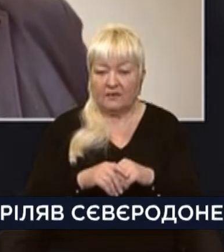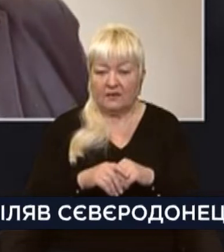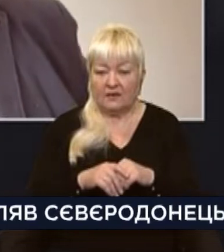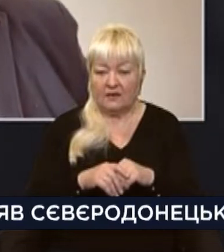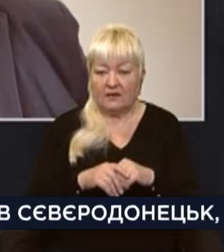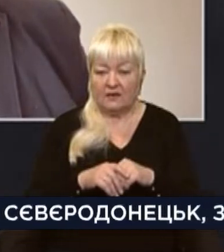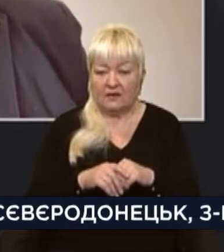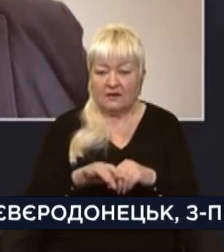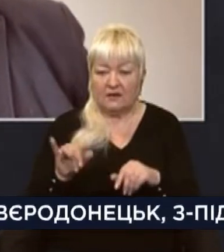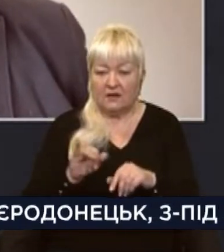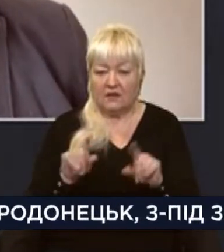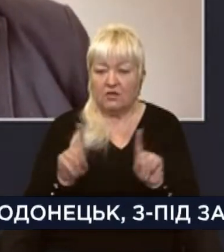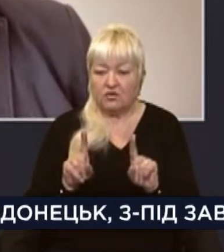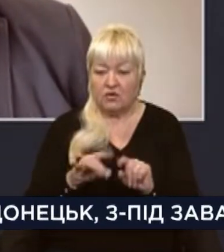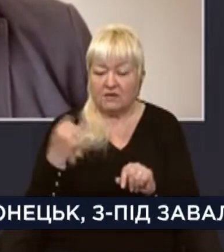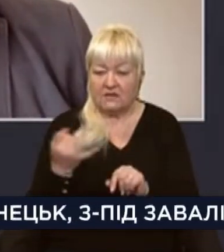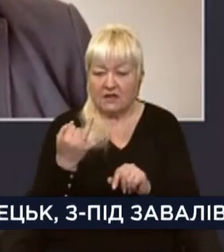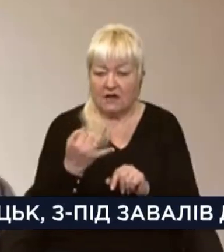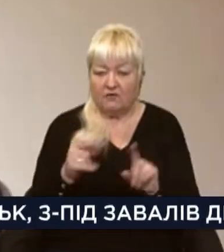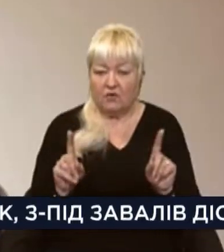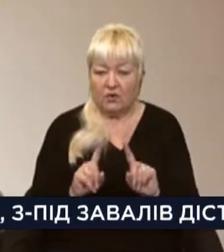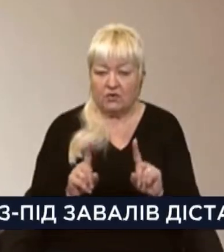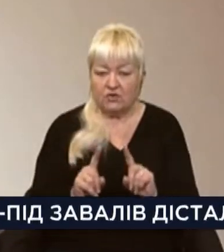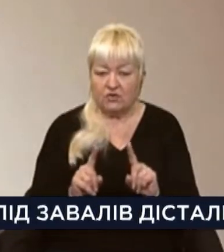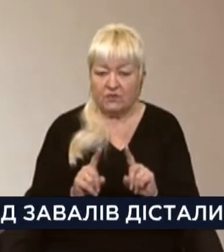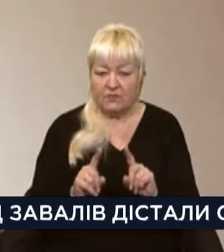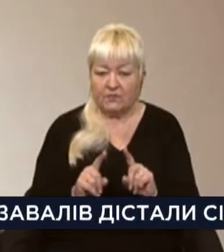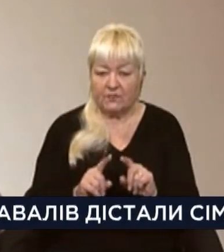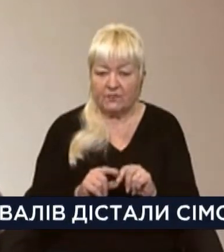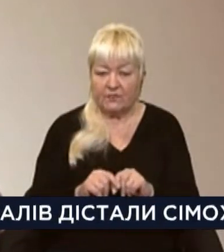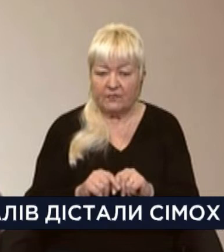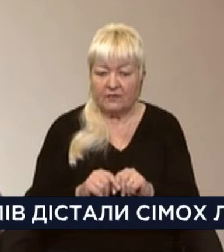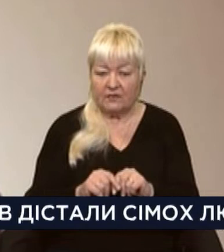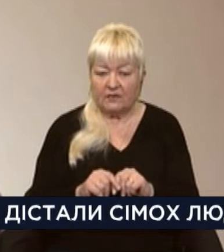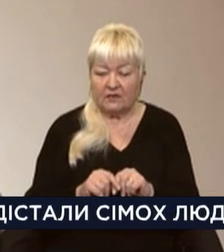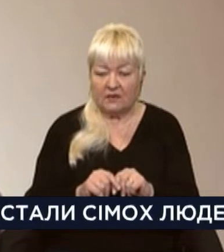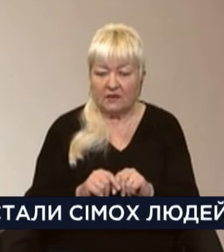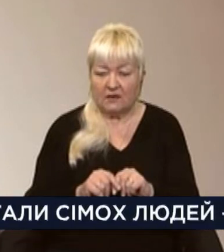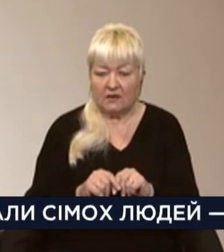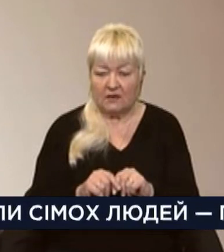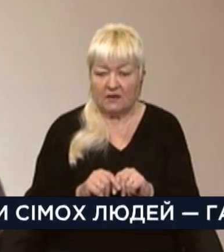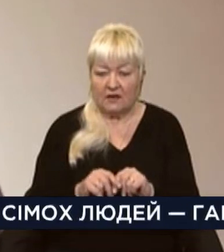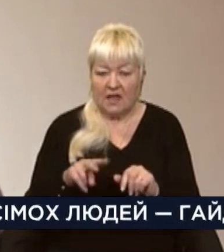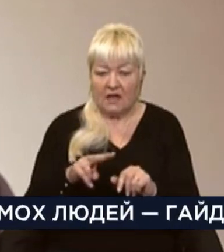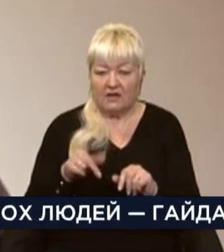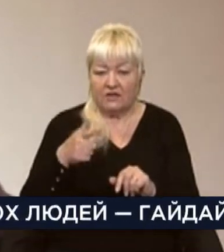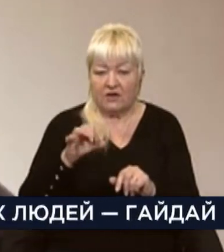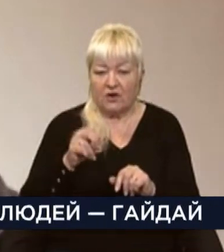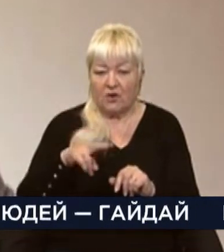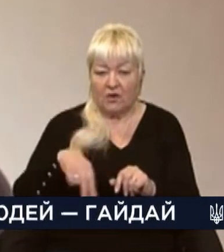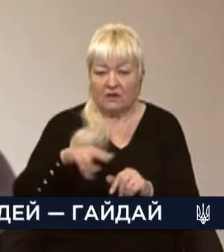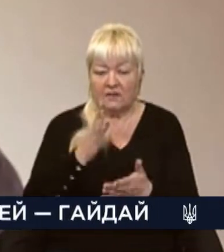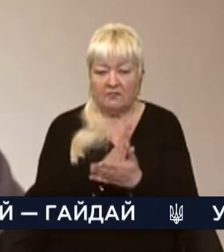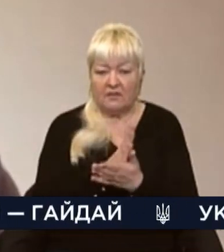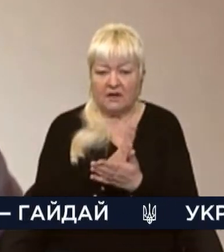компанія. І що цікаво, що з витрагом в 13 мільярдів